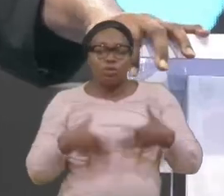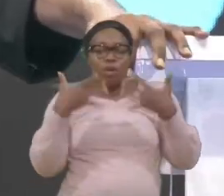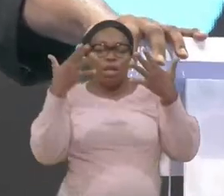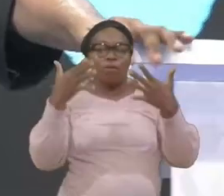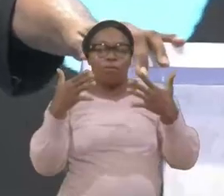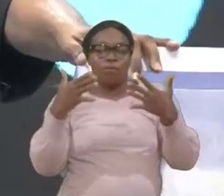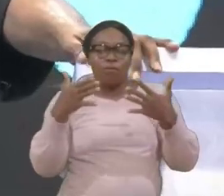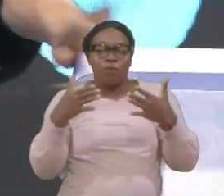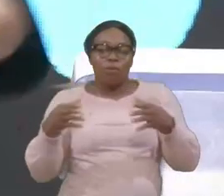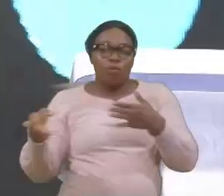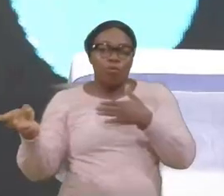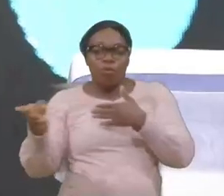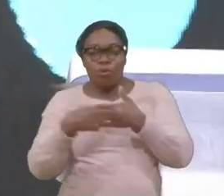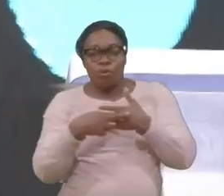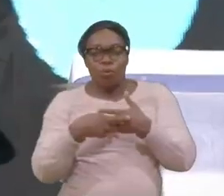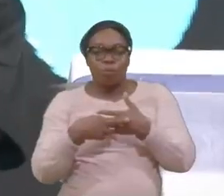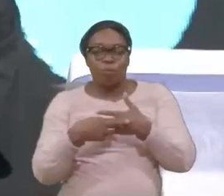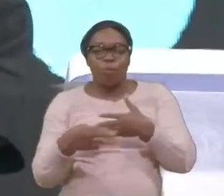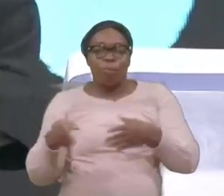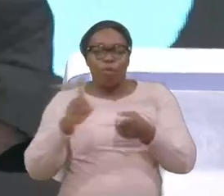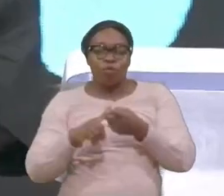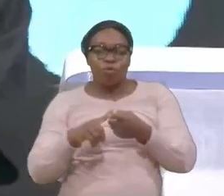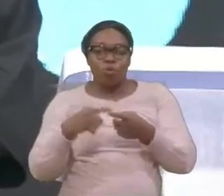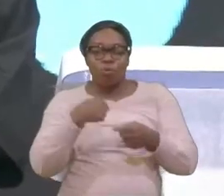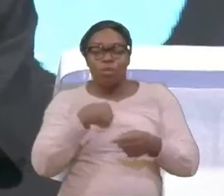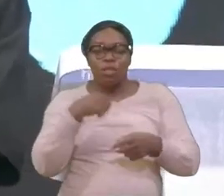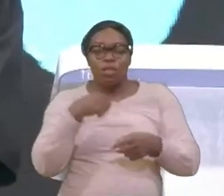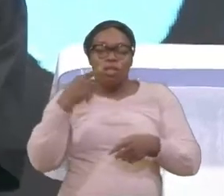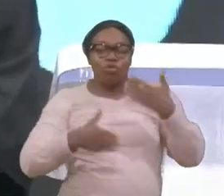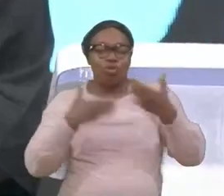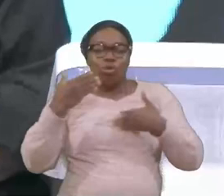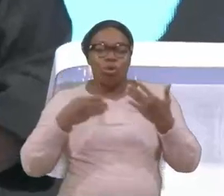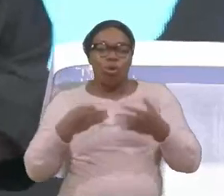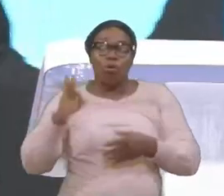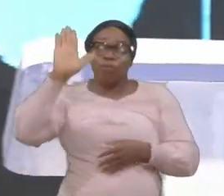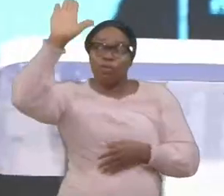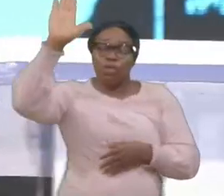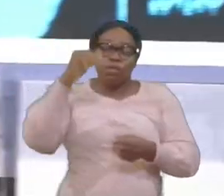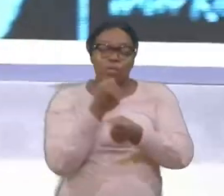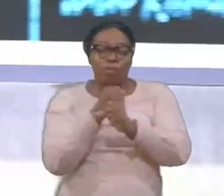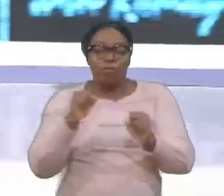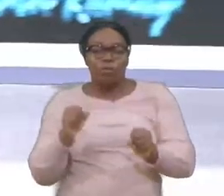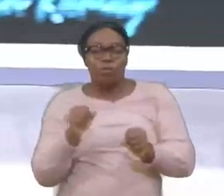De ton salut, Et qu'un esprit, De bonne volonté, Me soutienne,